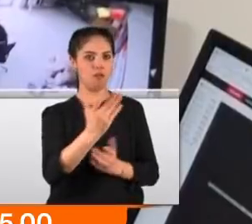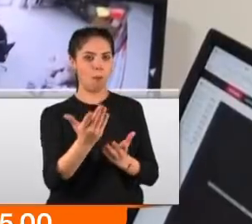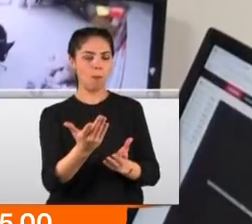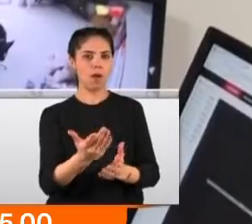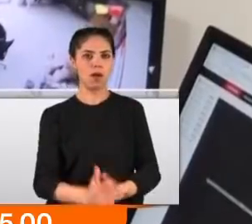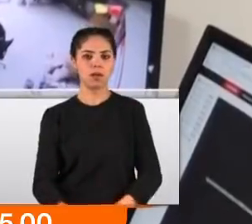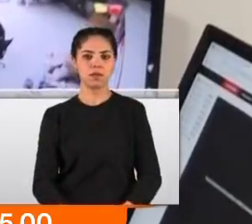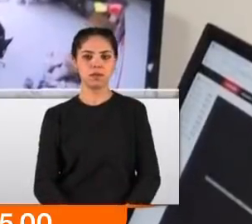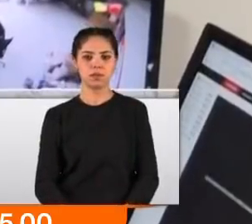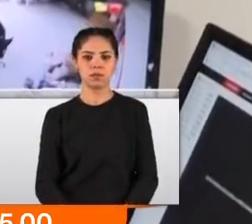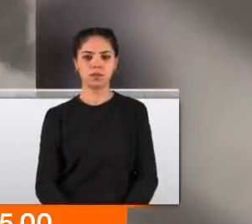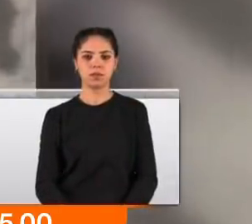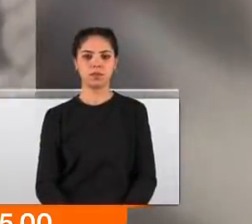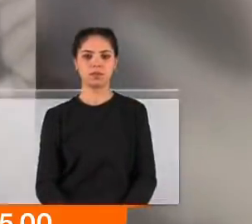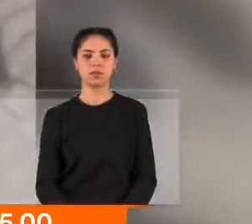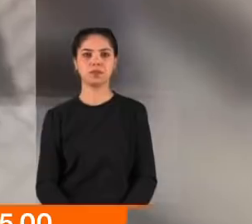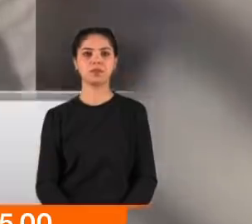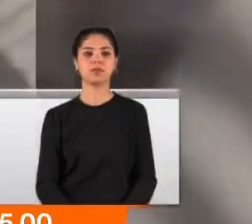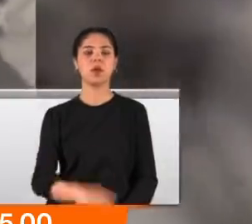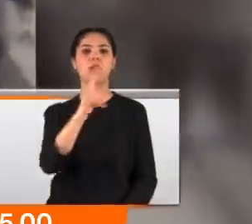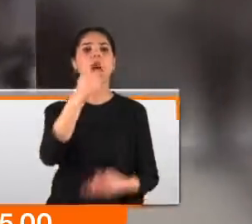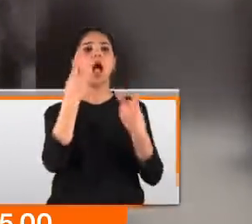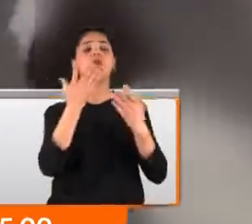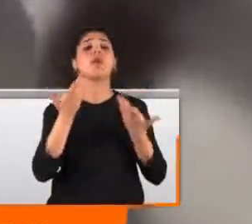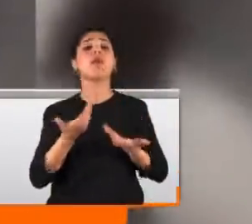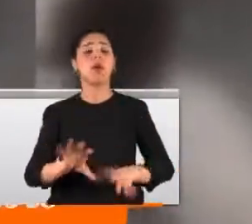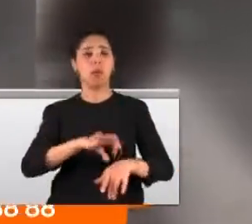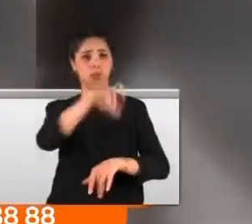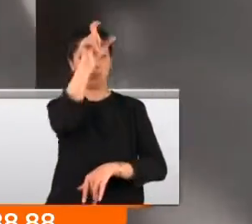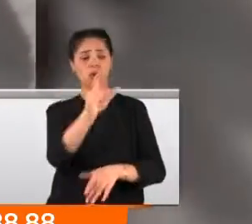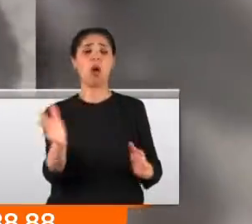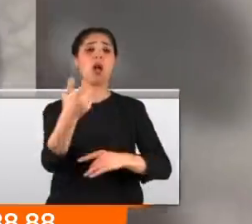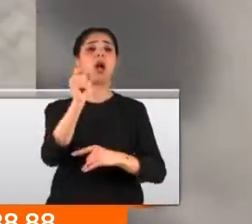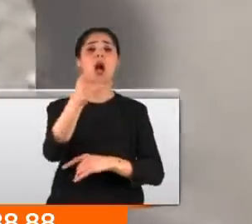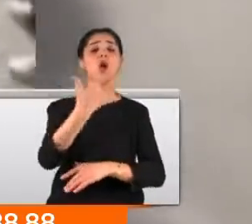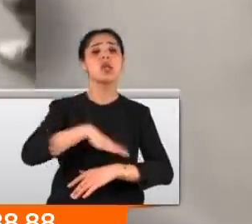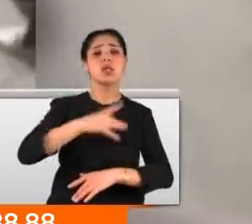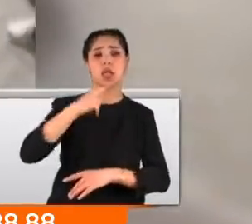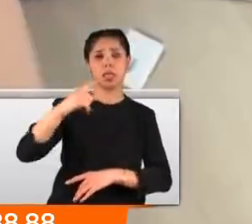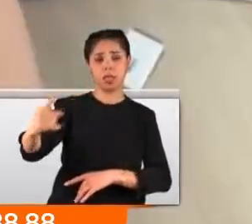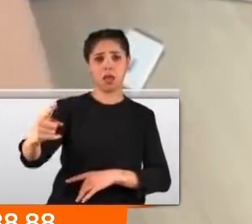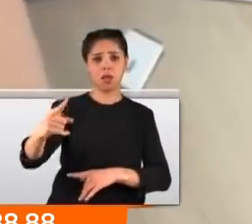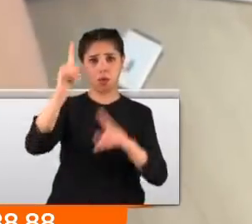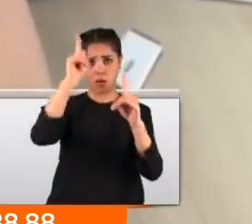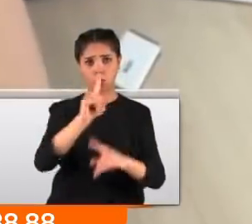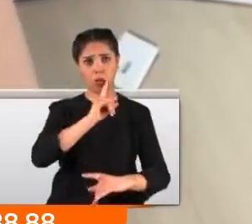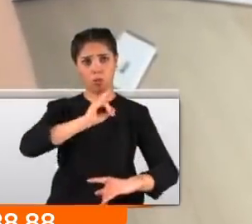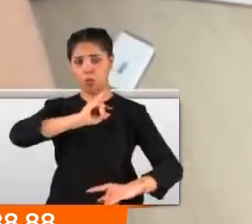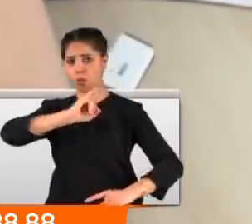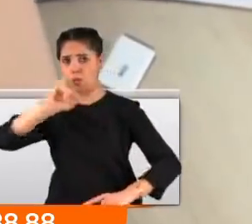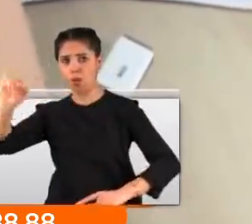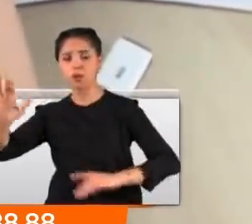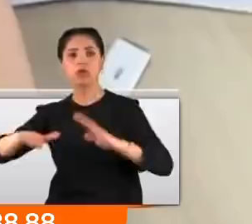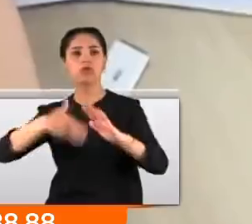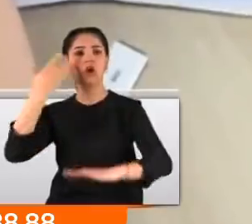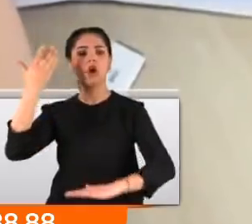edildik 5 arkadaşım birlikte. Açıklamayla ikna olmayan ve kargosuna bir an önce ulaşmak isteyen doktor önce hakaretler savurdu.